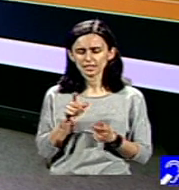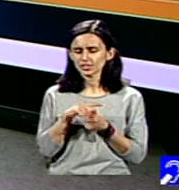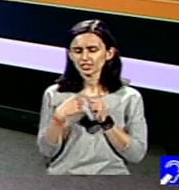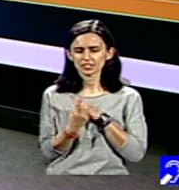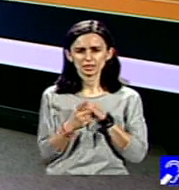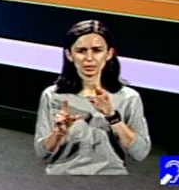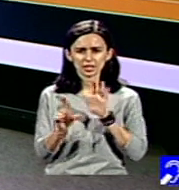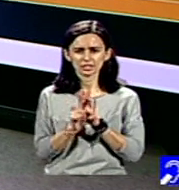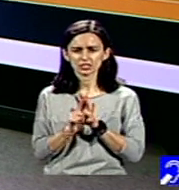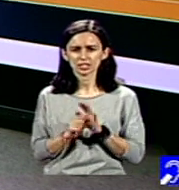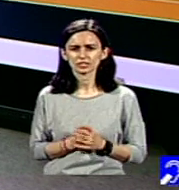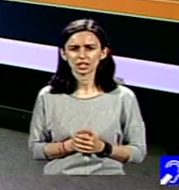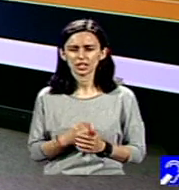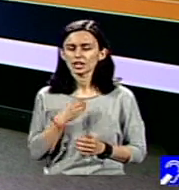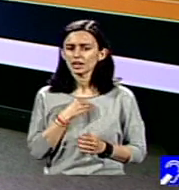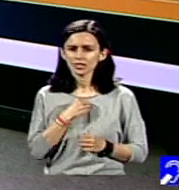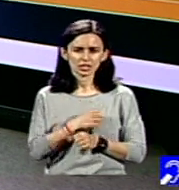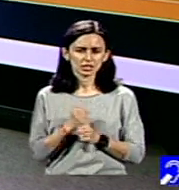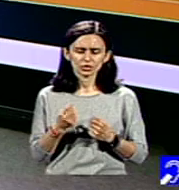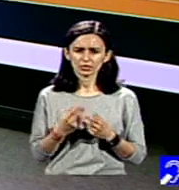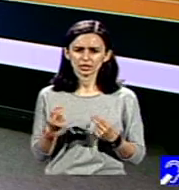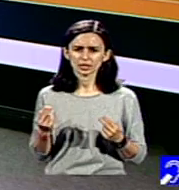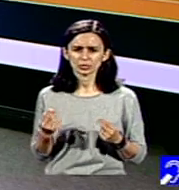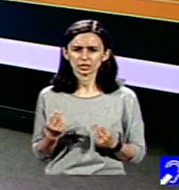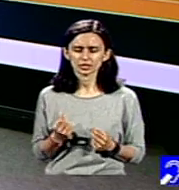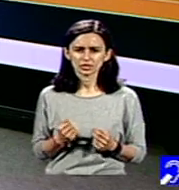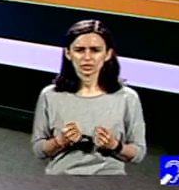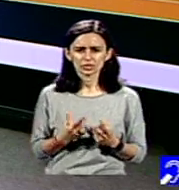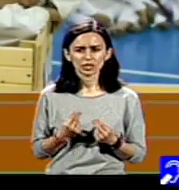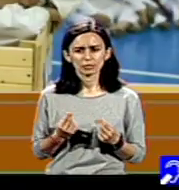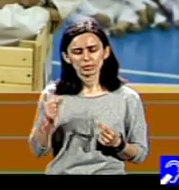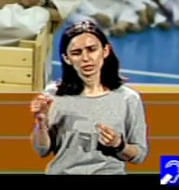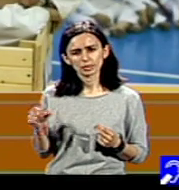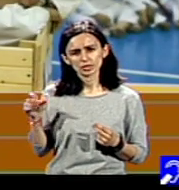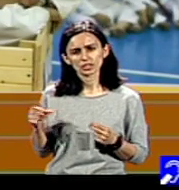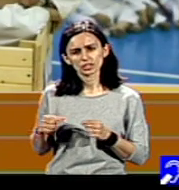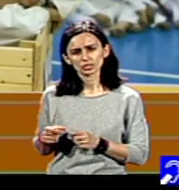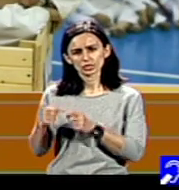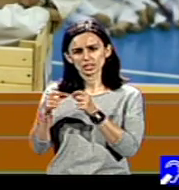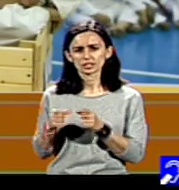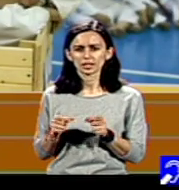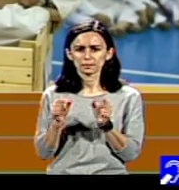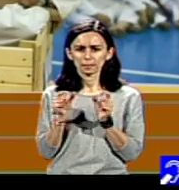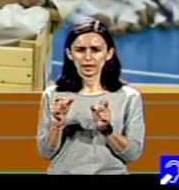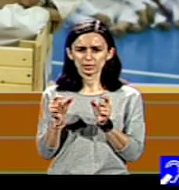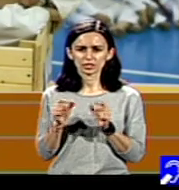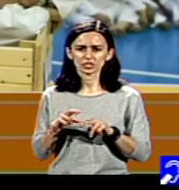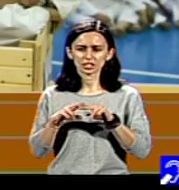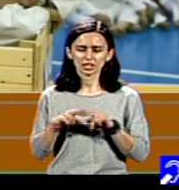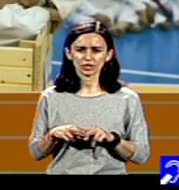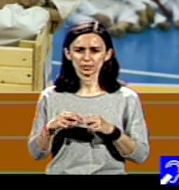Mult. Ne afecta mult, nu numai pe noi, ci, practic, marea majoritate a unităților protejate au rămas fără